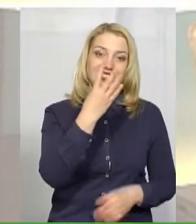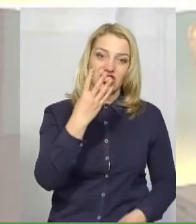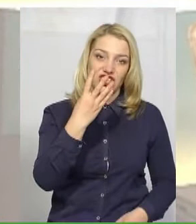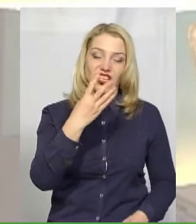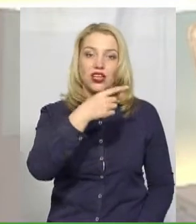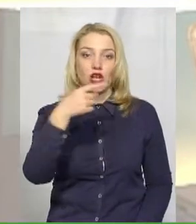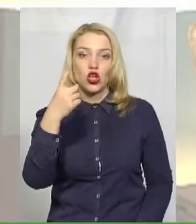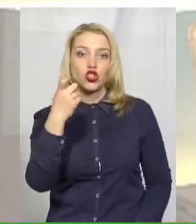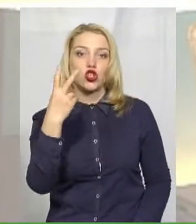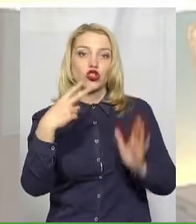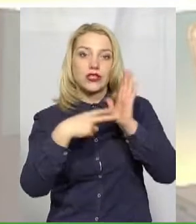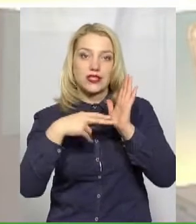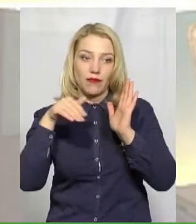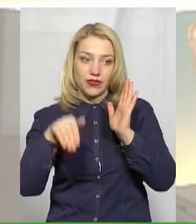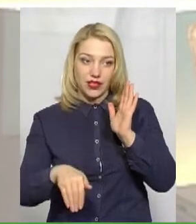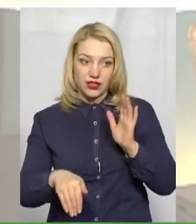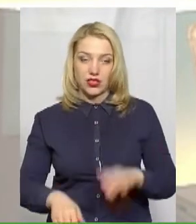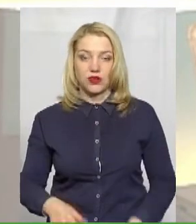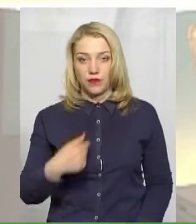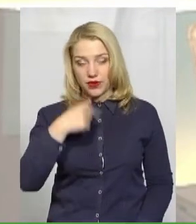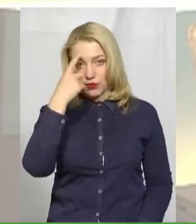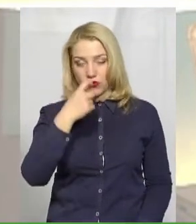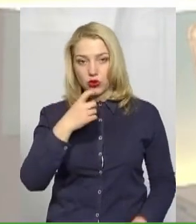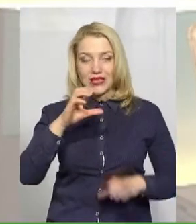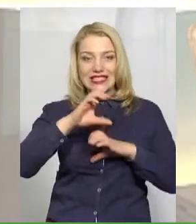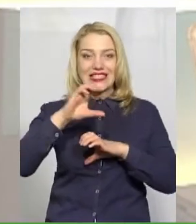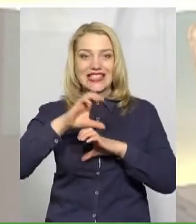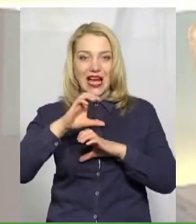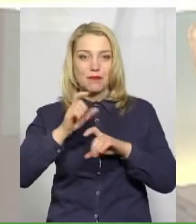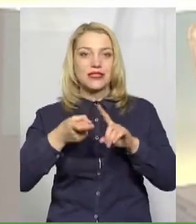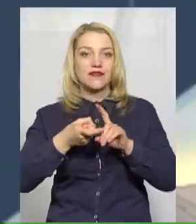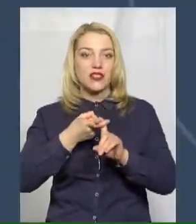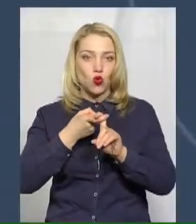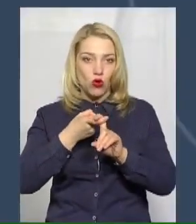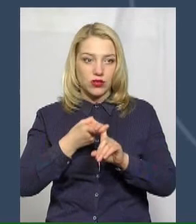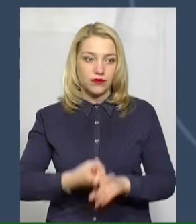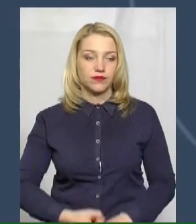Мені повідомляють, що у нас вже є скайф-зв'язок з Дмитром Йовдієм.